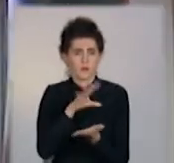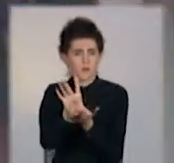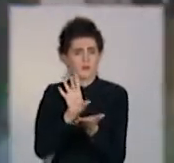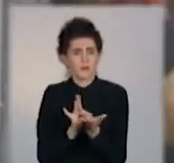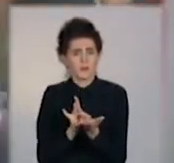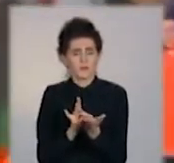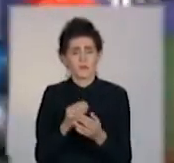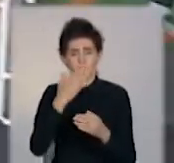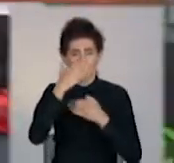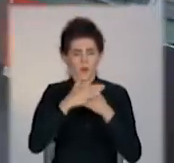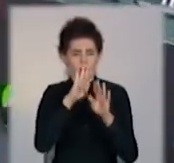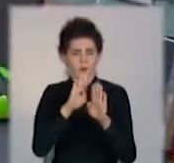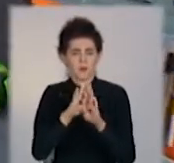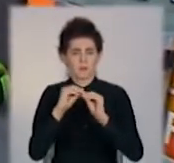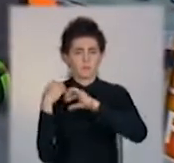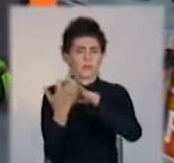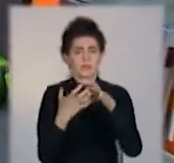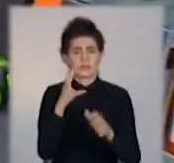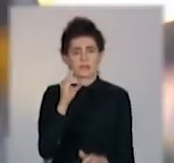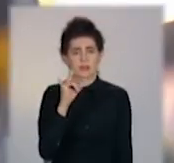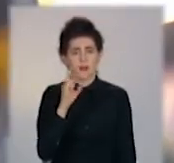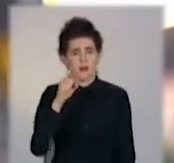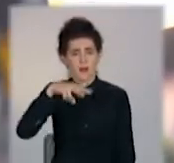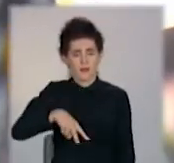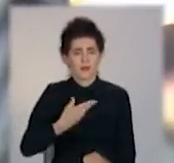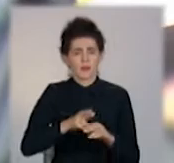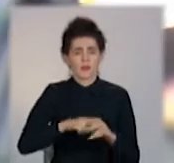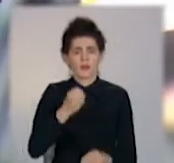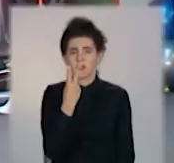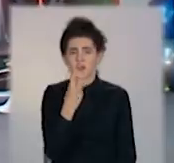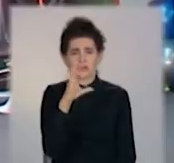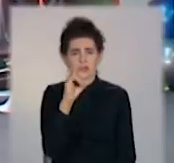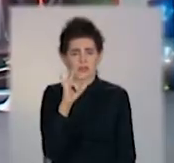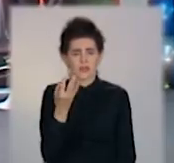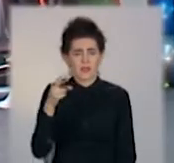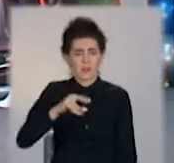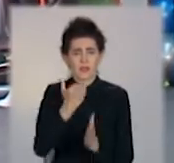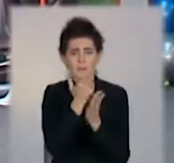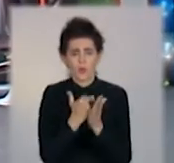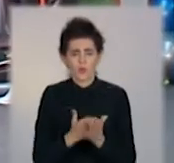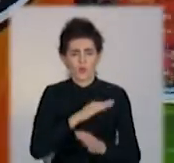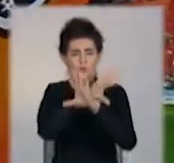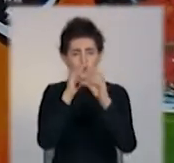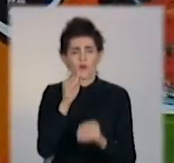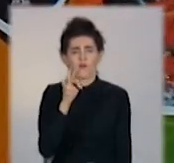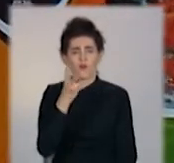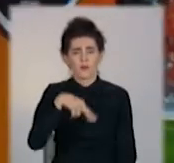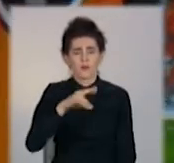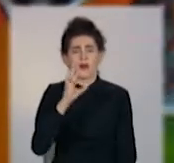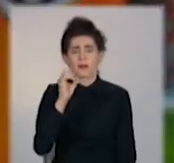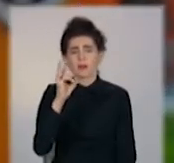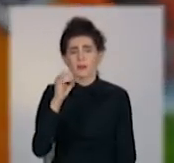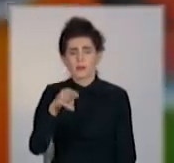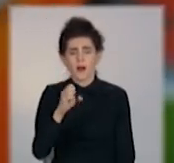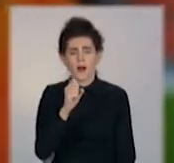Освітній серіал «Діджитал фізкультура для школярів» складається із 12 серій. Цей проєкт реалізований за участі фонду Ріната Ахметова,